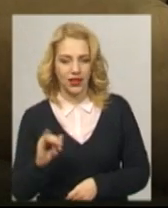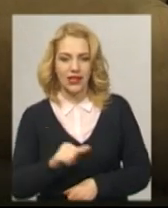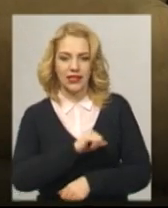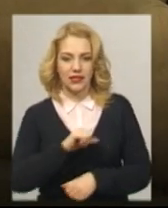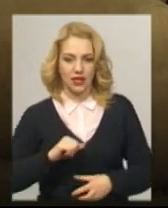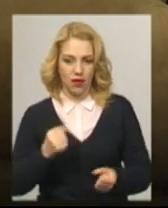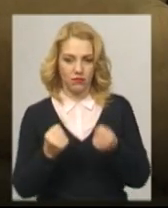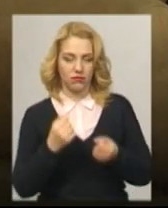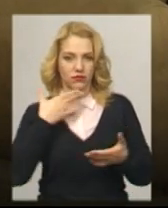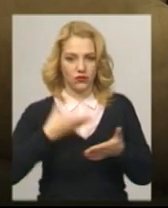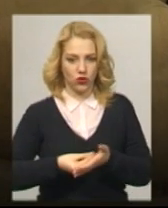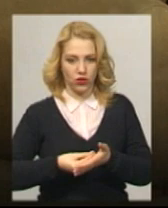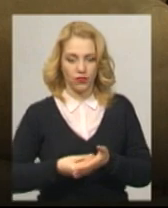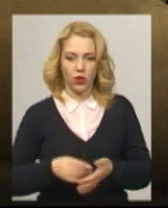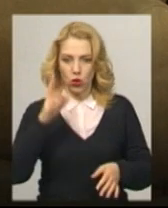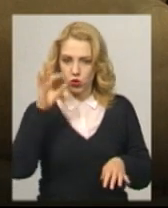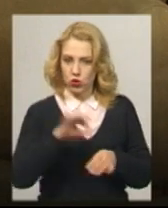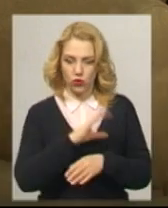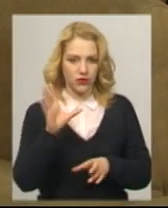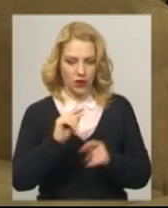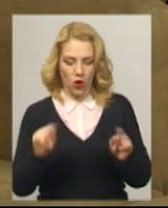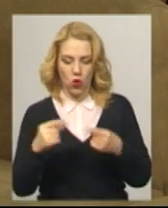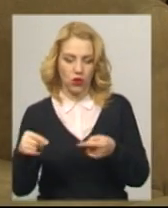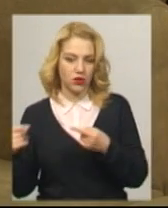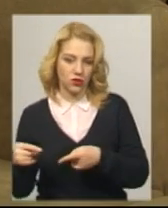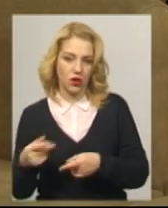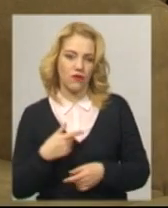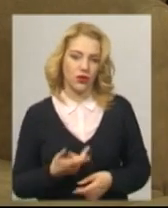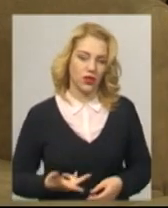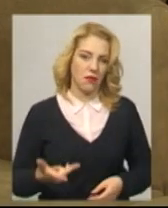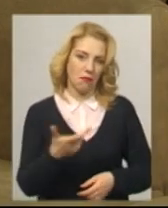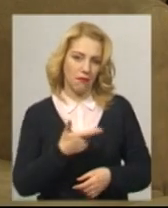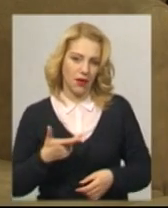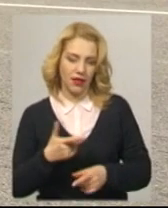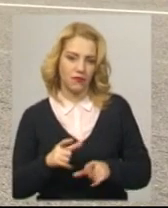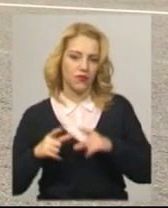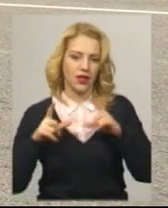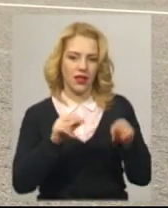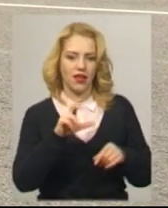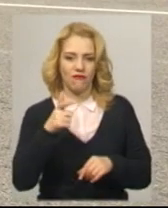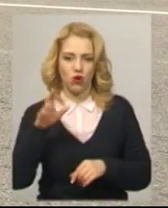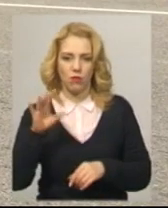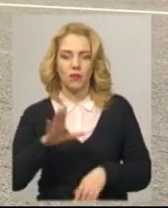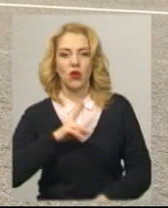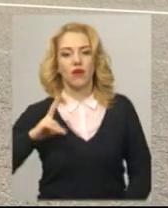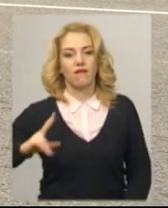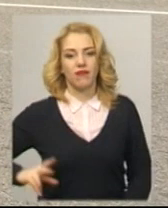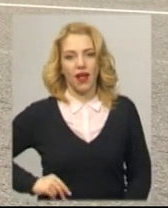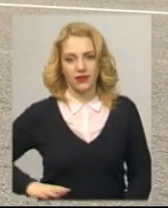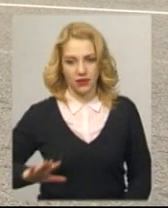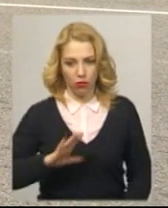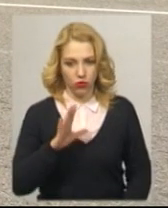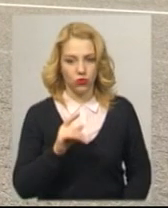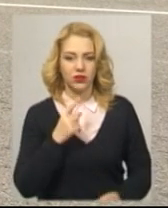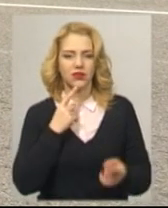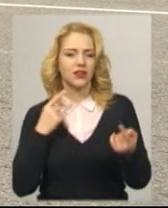авто. Чоловік мій все організовує, і ми по Європі. Ми були в Франції, це саме таке